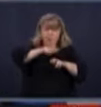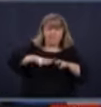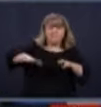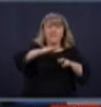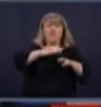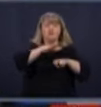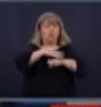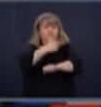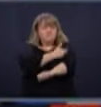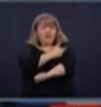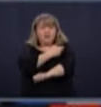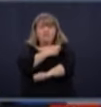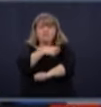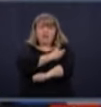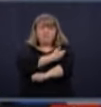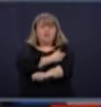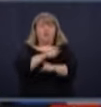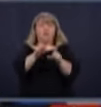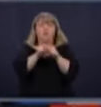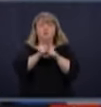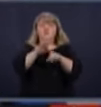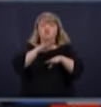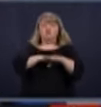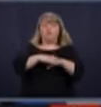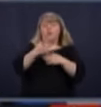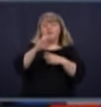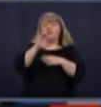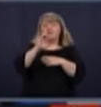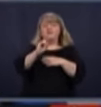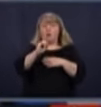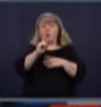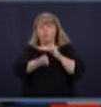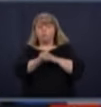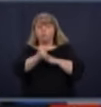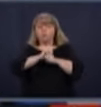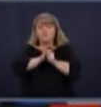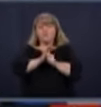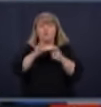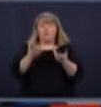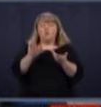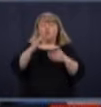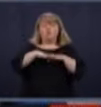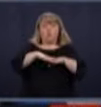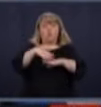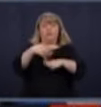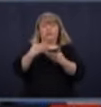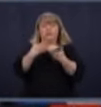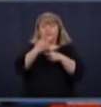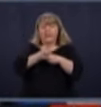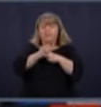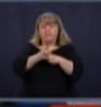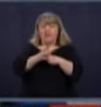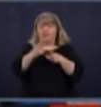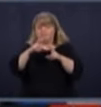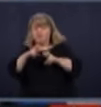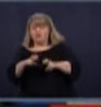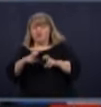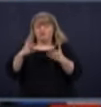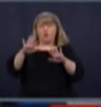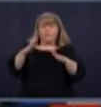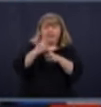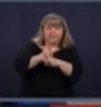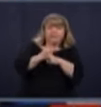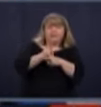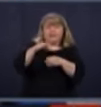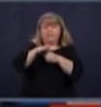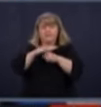le domaine des études de séroprévalence, soit dans le domaine des traitements comme tels. Si l'étude du docteur Tardif de